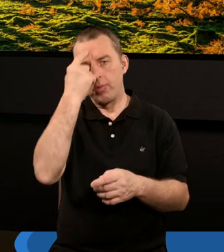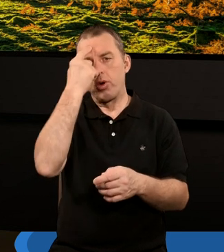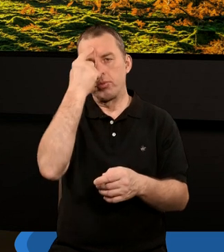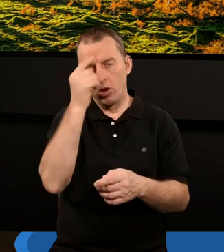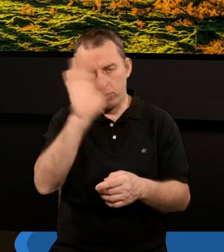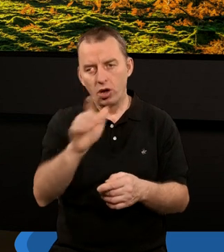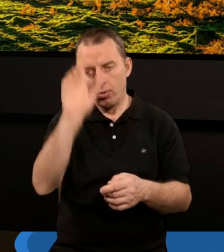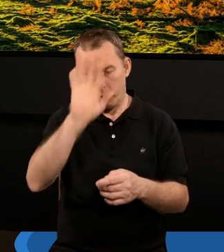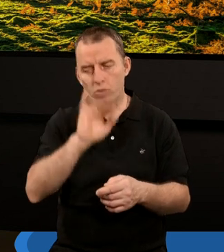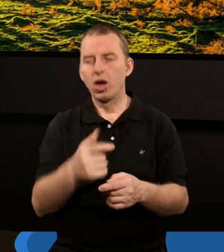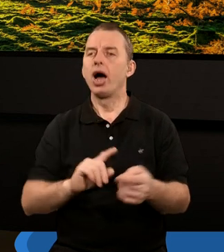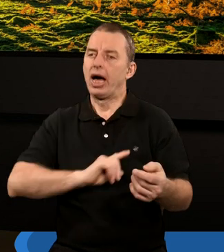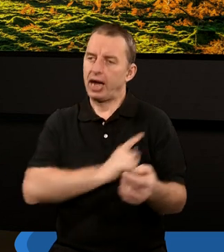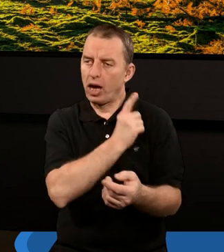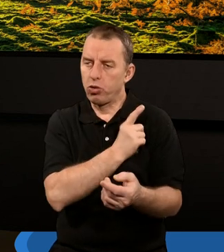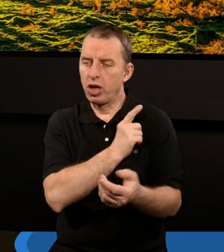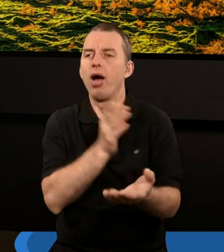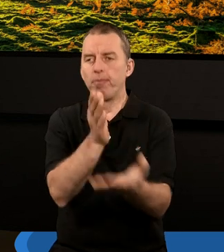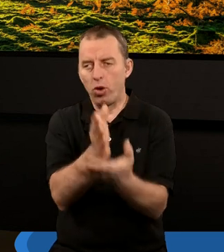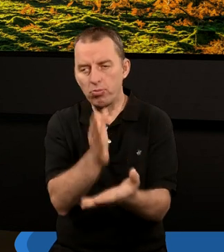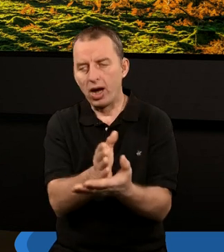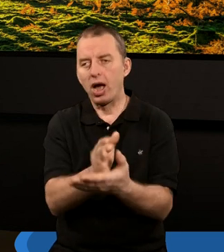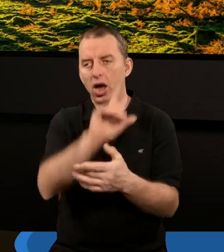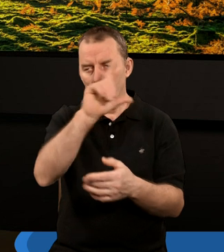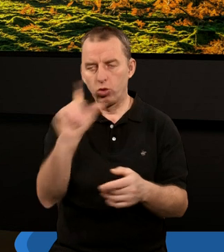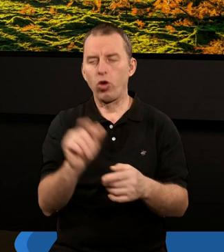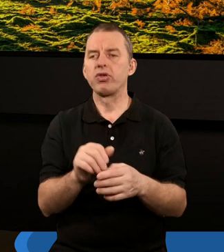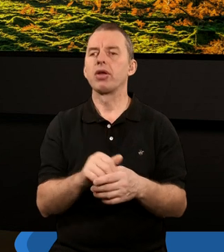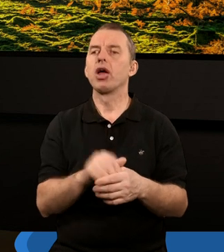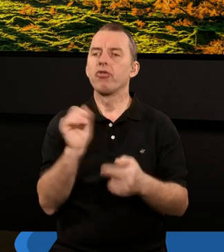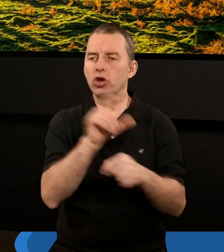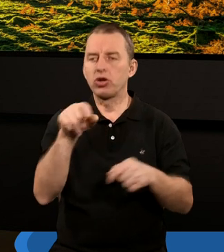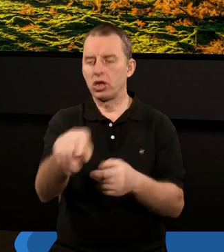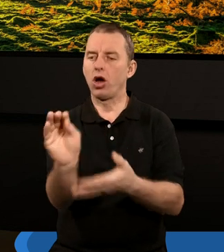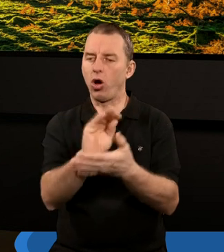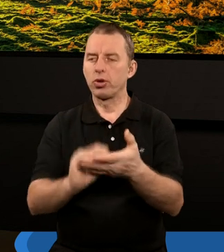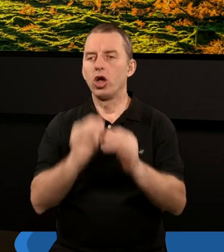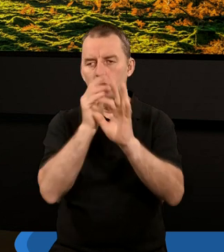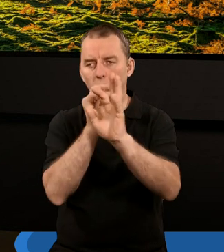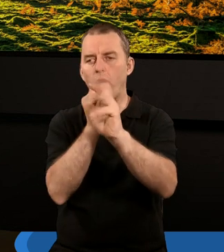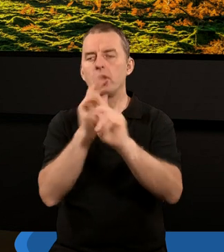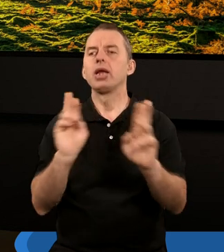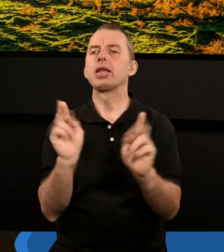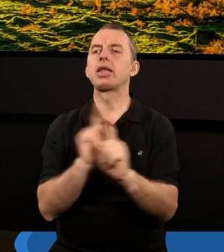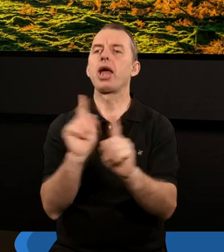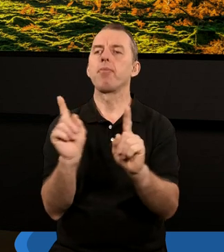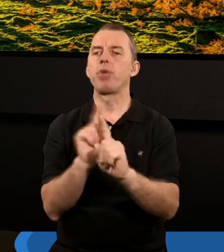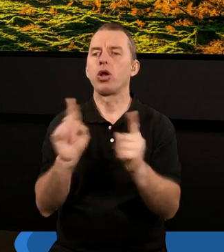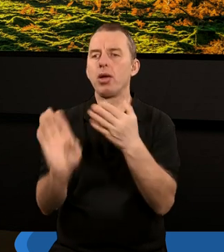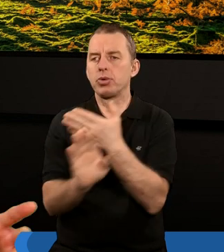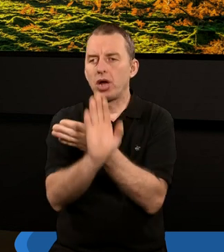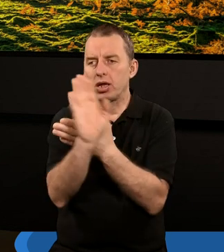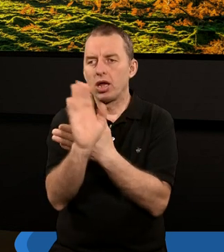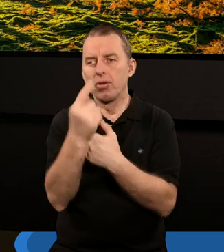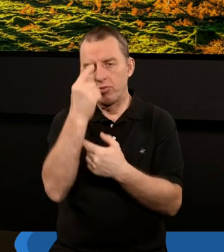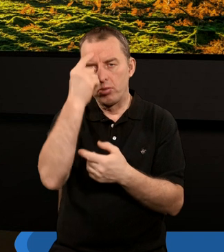Bogu i Bóg reaguje i właśnie w czasie tutaj opisu tych trąb jest to symbolicznie przedstawione.